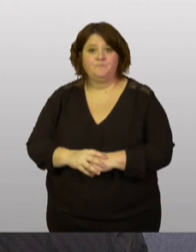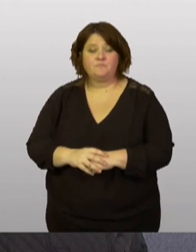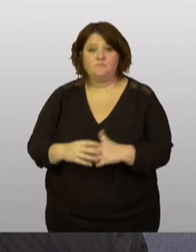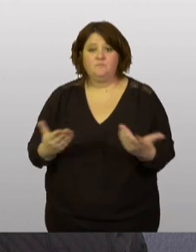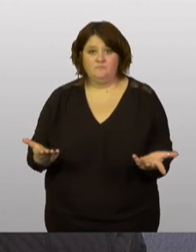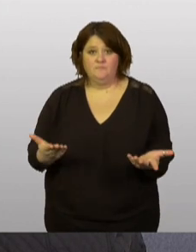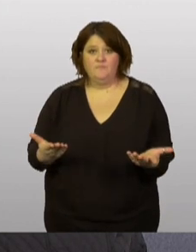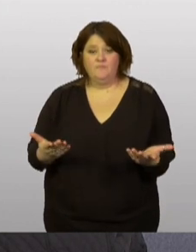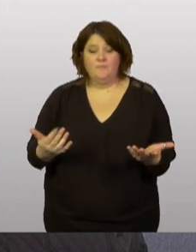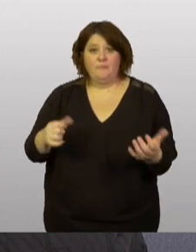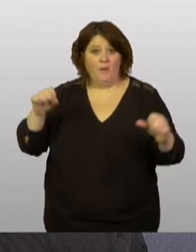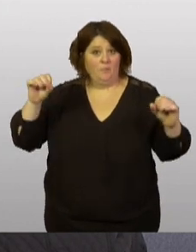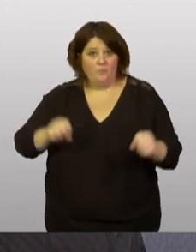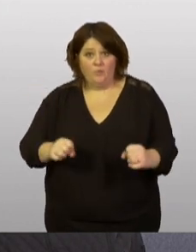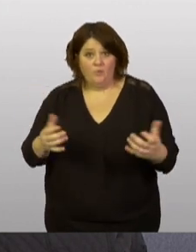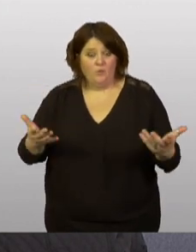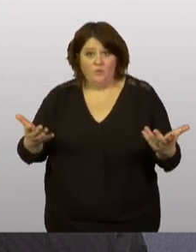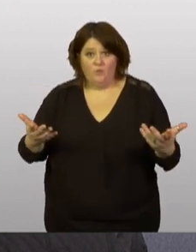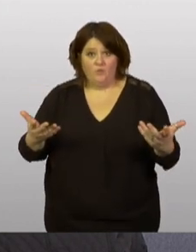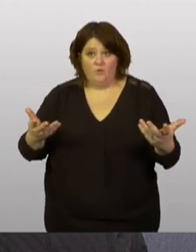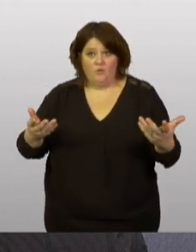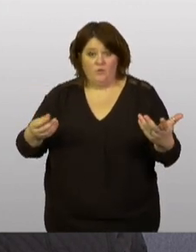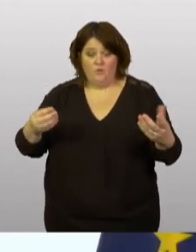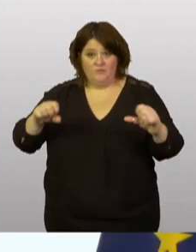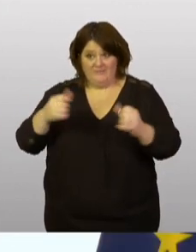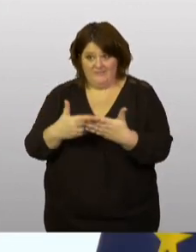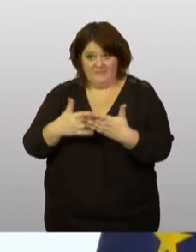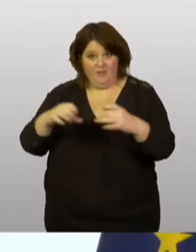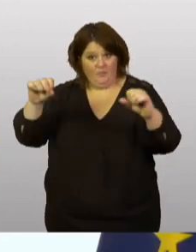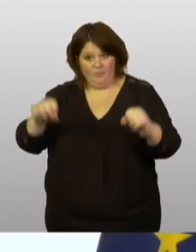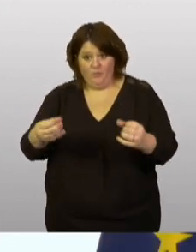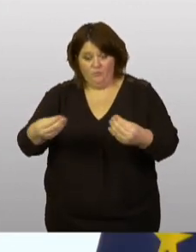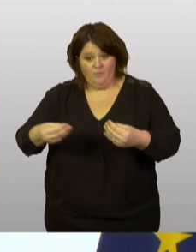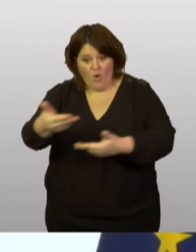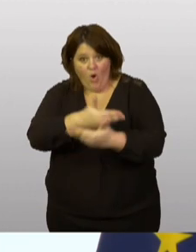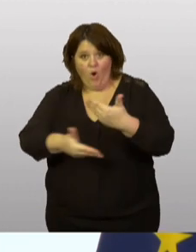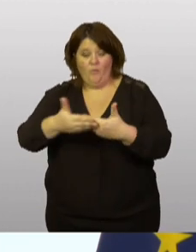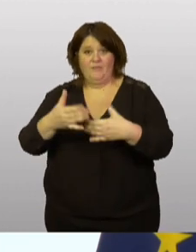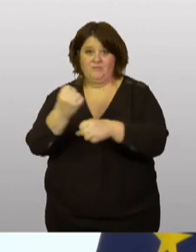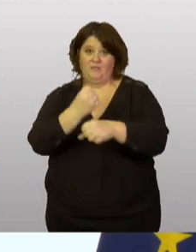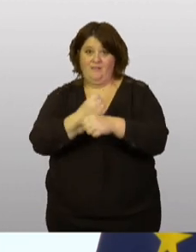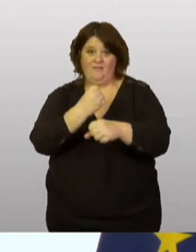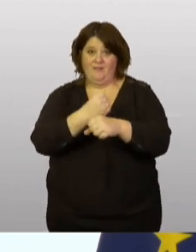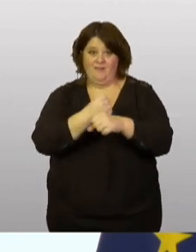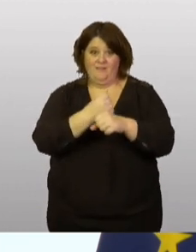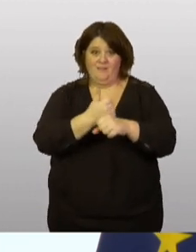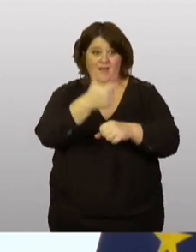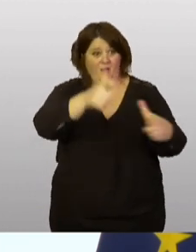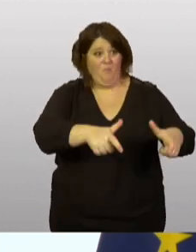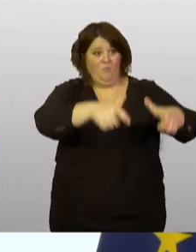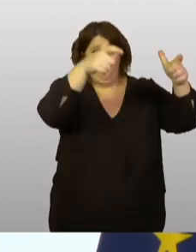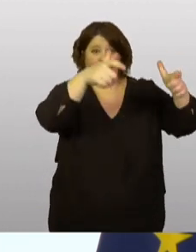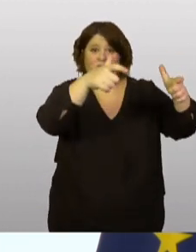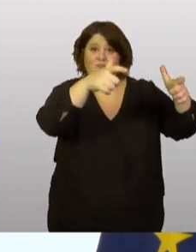peut remplacer le travail d'un bloc d